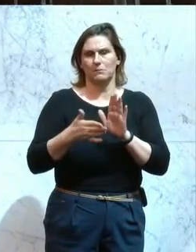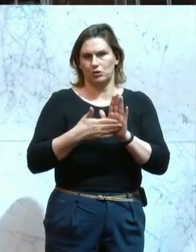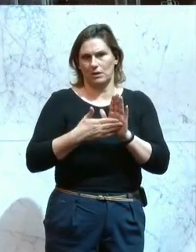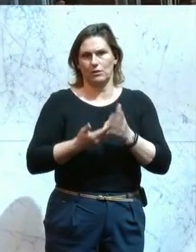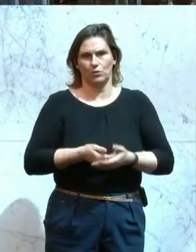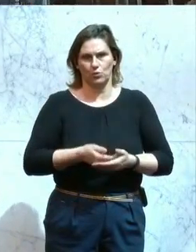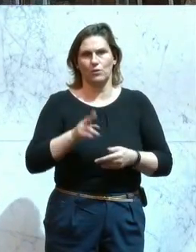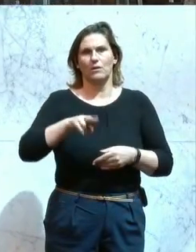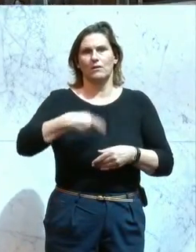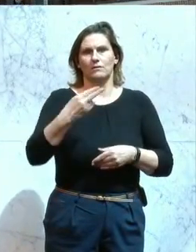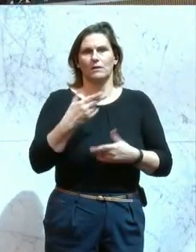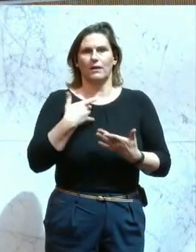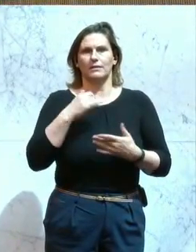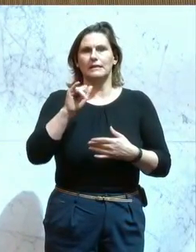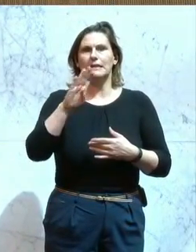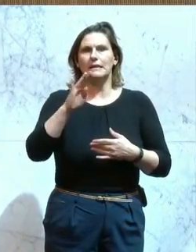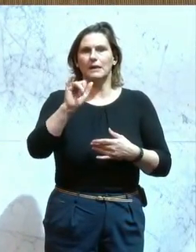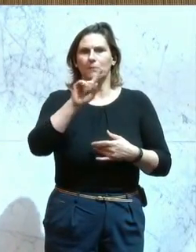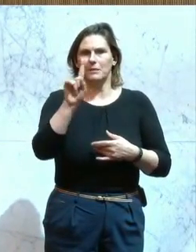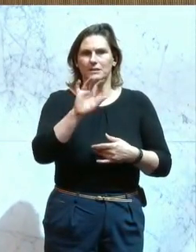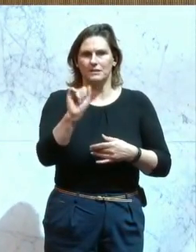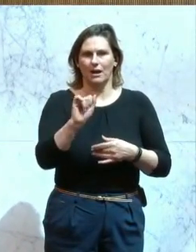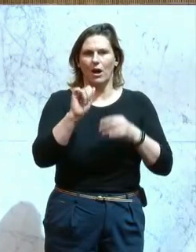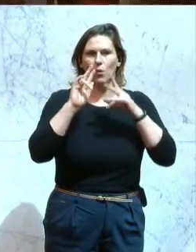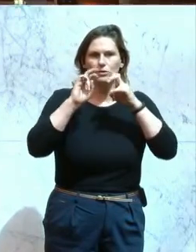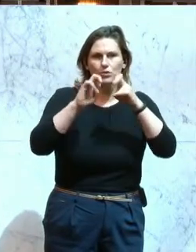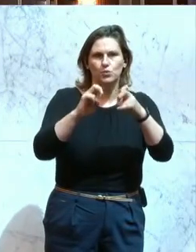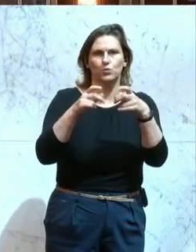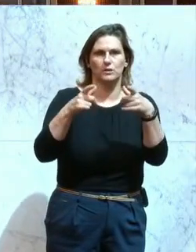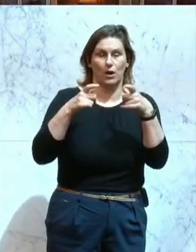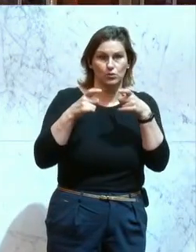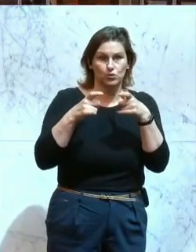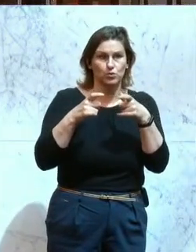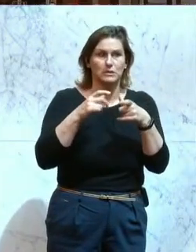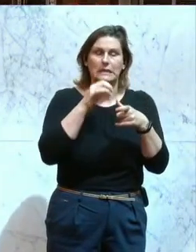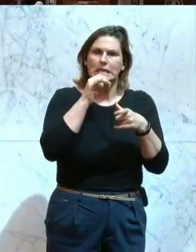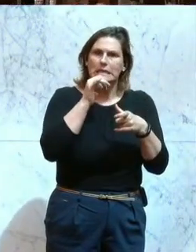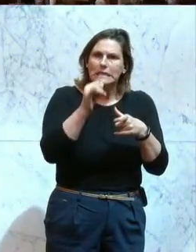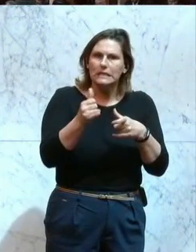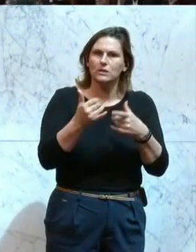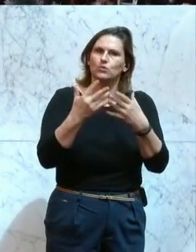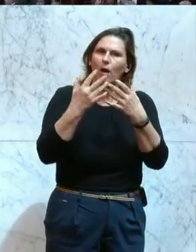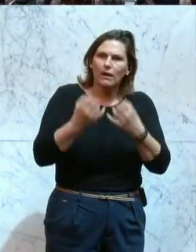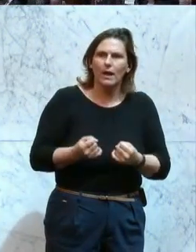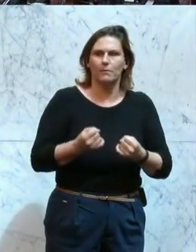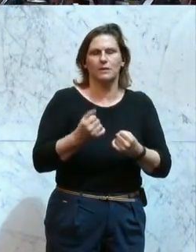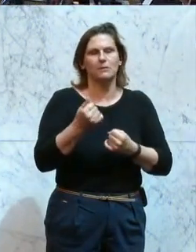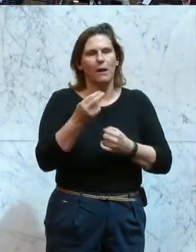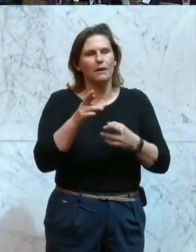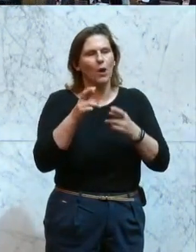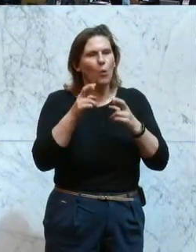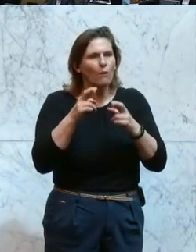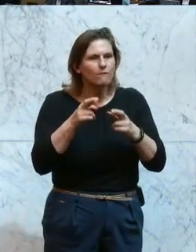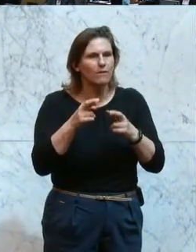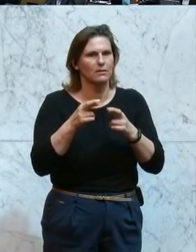Dann kam der Ibiza-Untersuchungsausschuss. Der ist vielleicht nicht so ausgegangen, wie Sie das manche erhofft haben, denn die